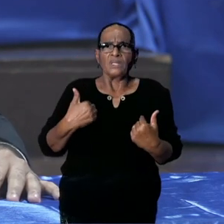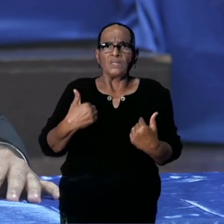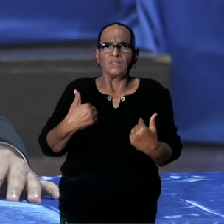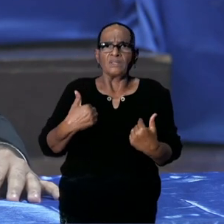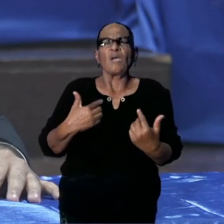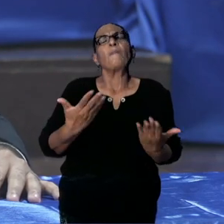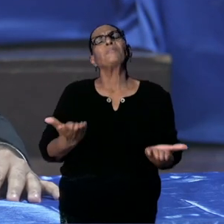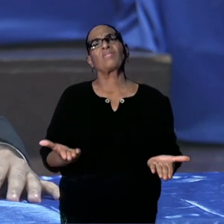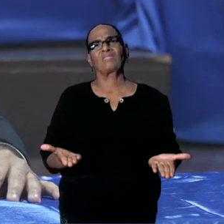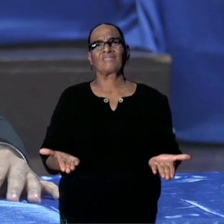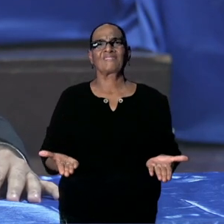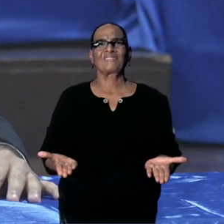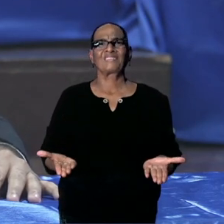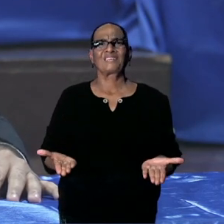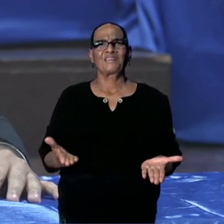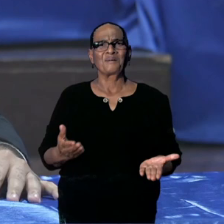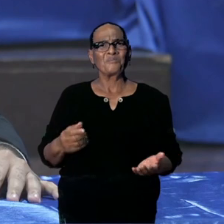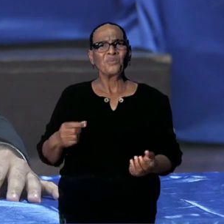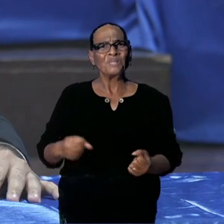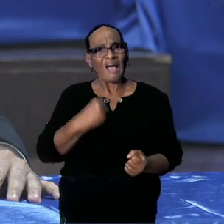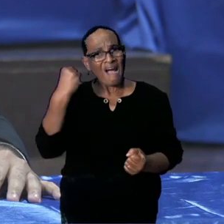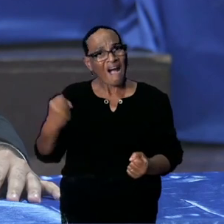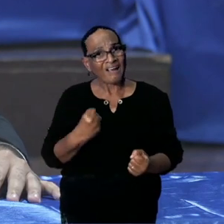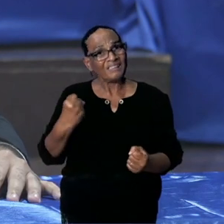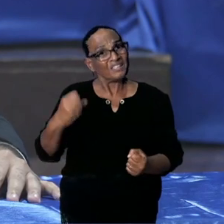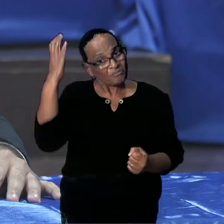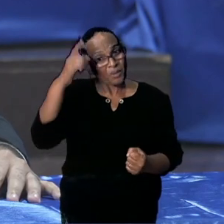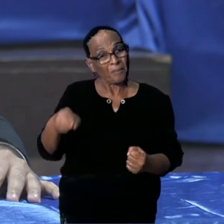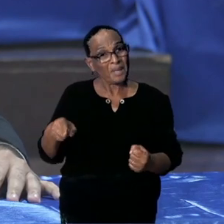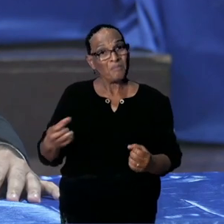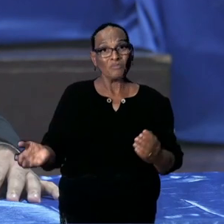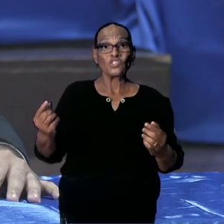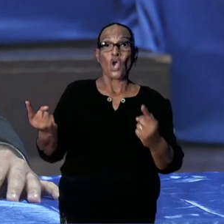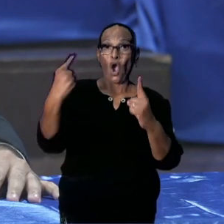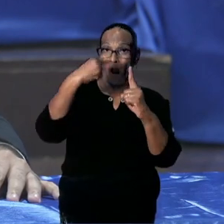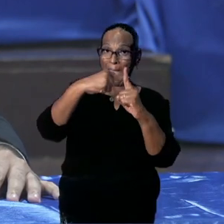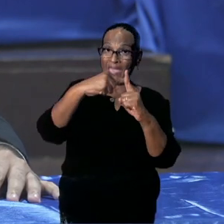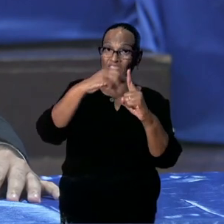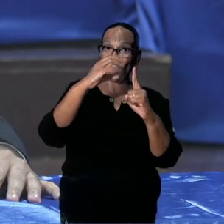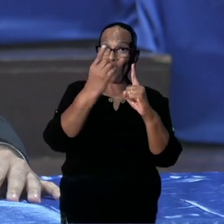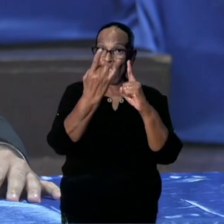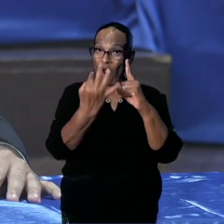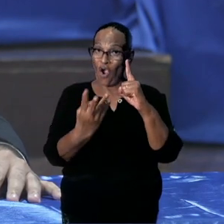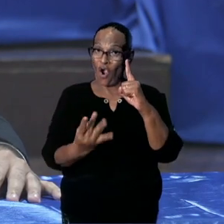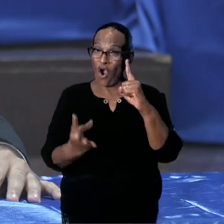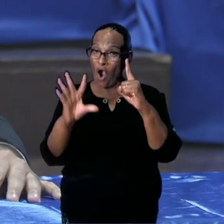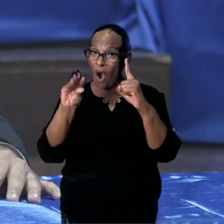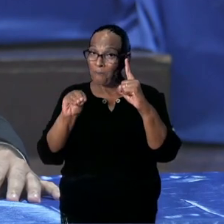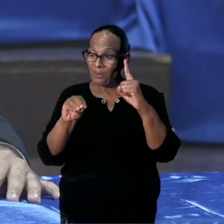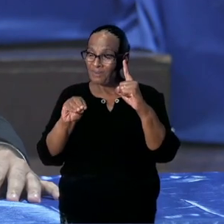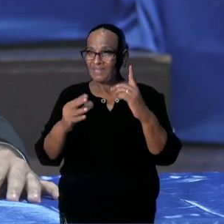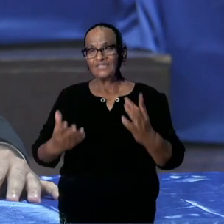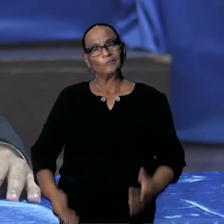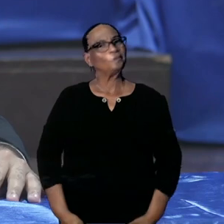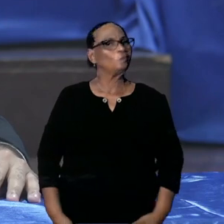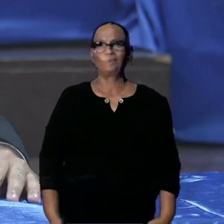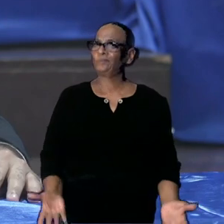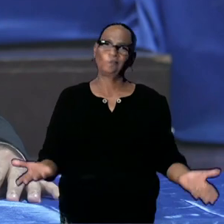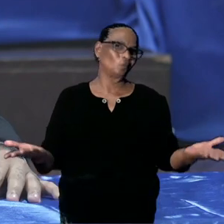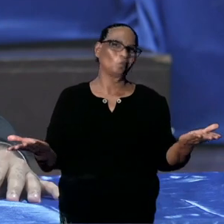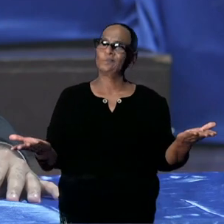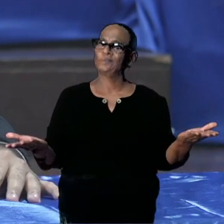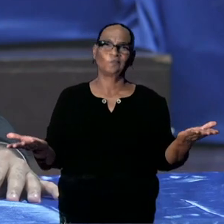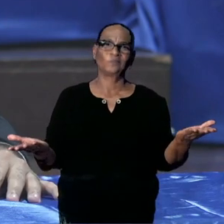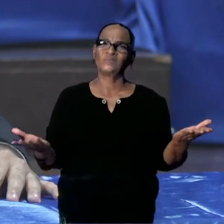terecht dat je dan die persoon als active case weer optelt, wanneer die persoon is opgenomen, dat zijn gewoon enkele praktische